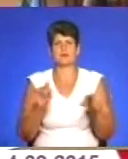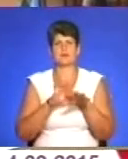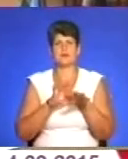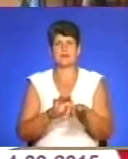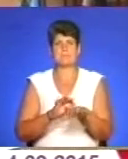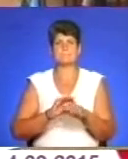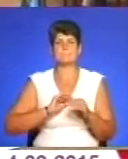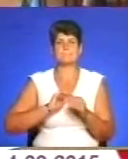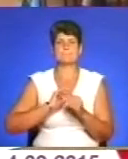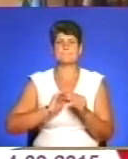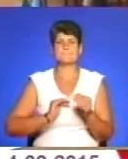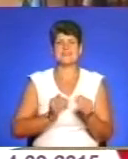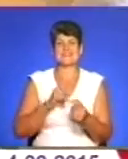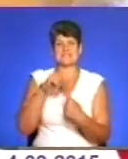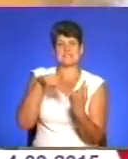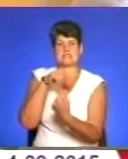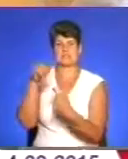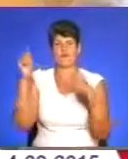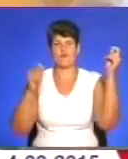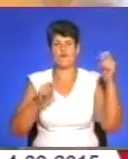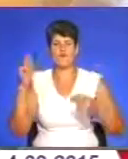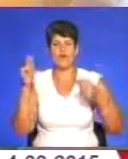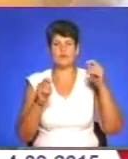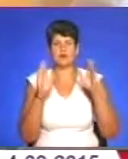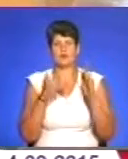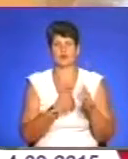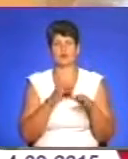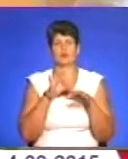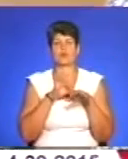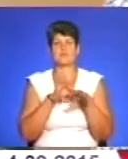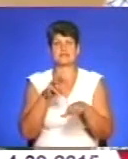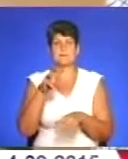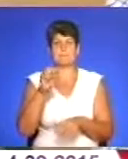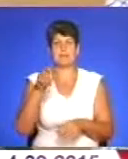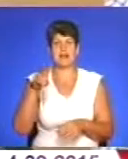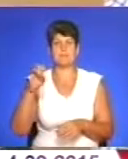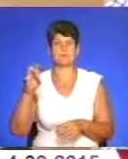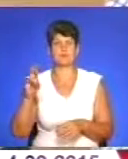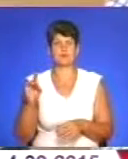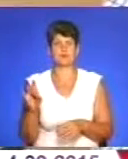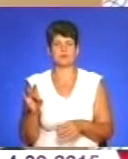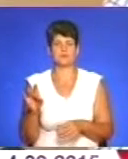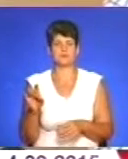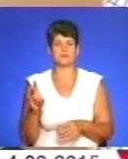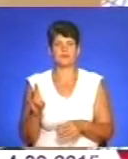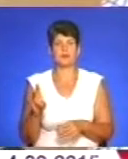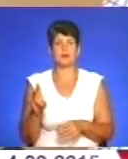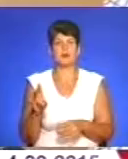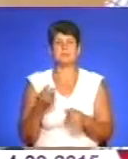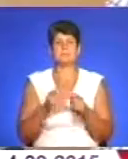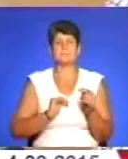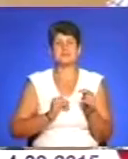бізнес-форуму, який планують провести в Мельбурні в кінці листопада цього року. «Це є бізнес до бізнес, це є питання